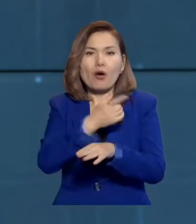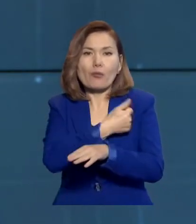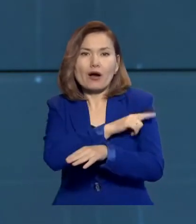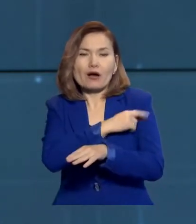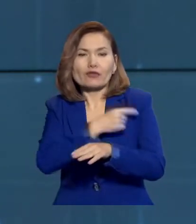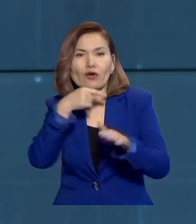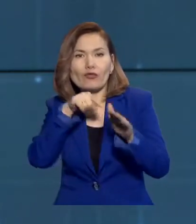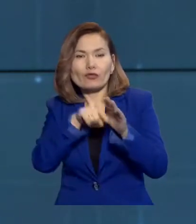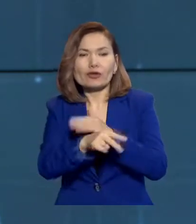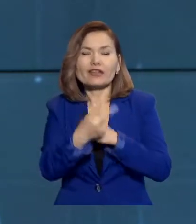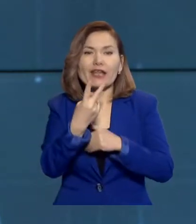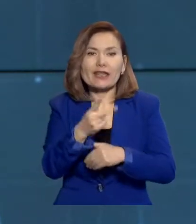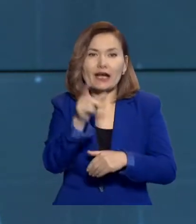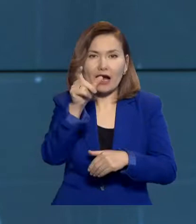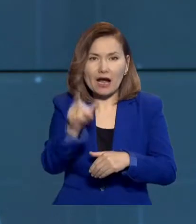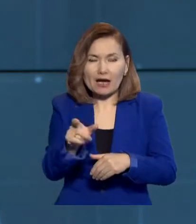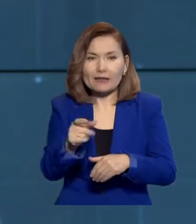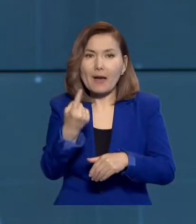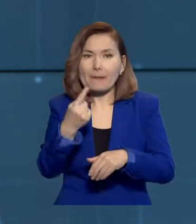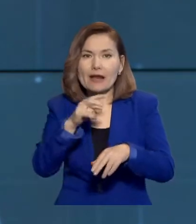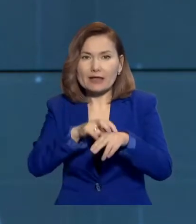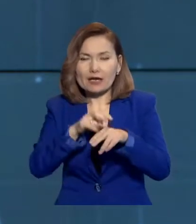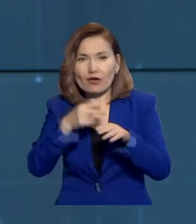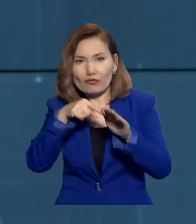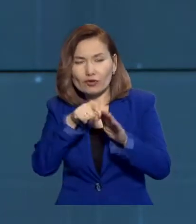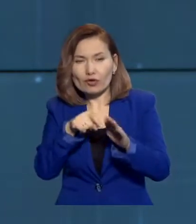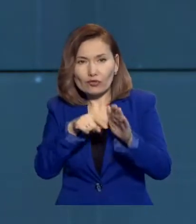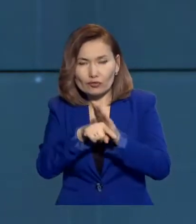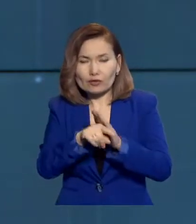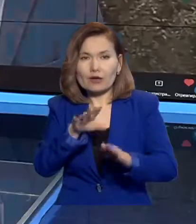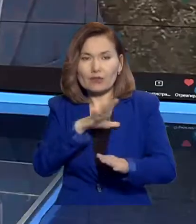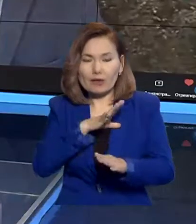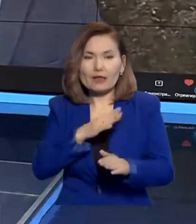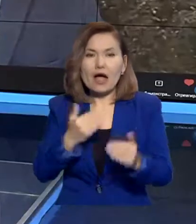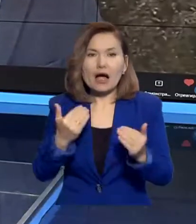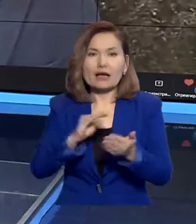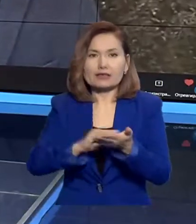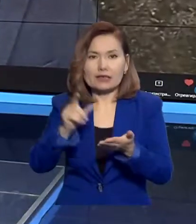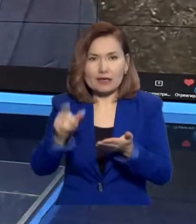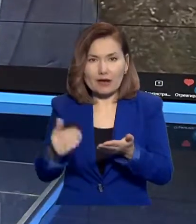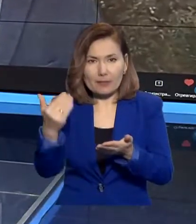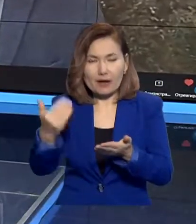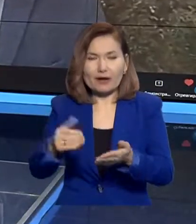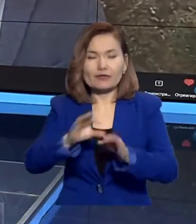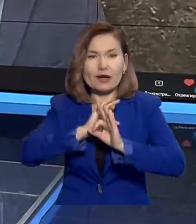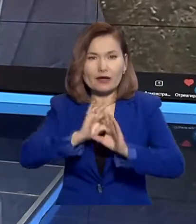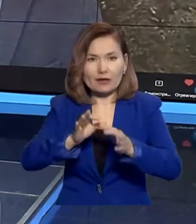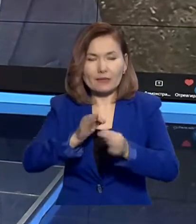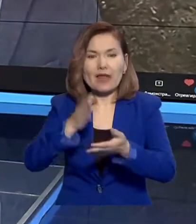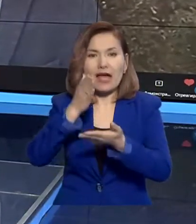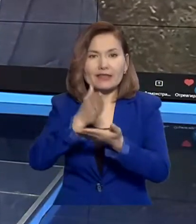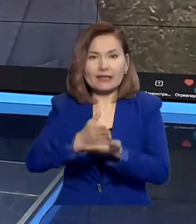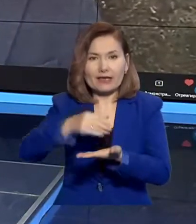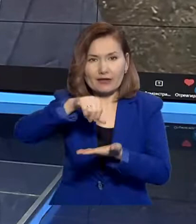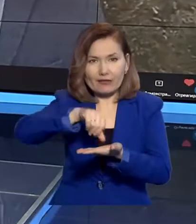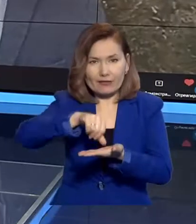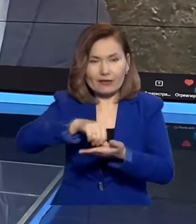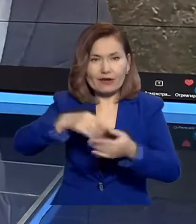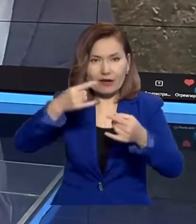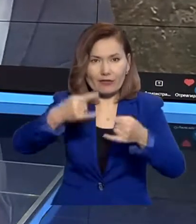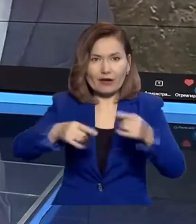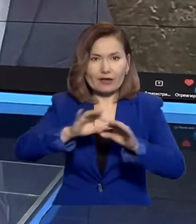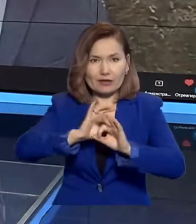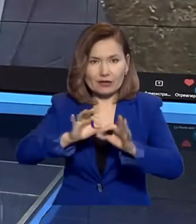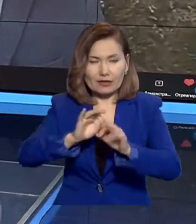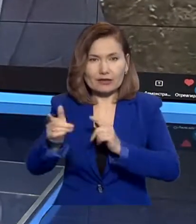екі кейпаж мүшесімен бір дәргер болған. Дәл ғазыр, өңірдегі тілшіміз Әділбек серугілі оқиғаның мән жайын баяндауға